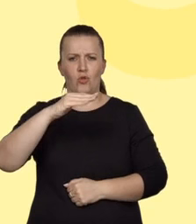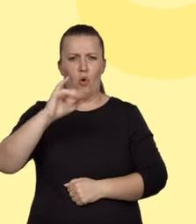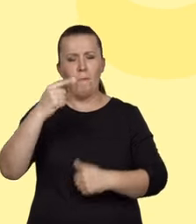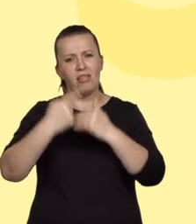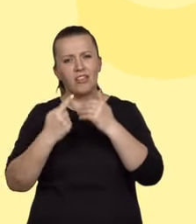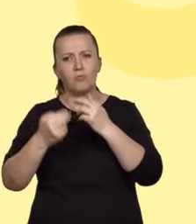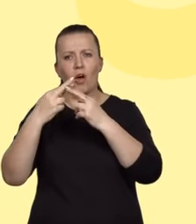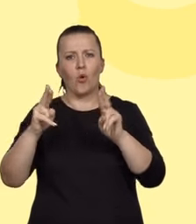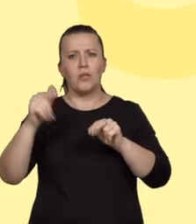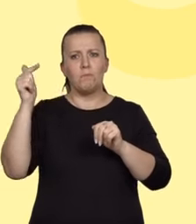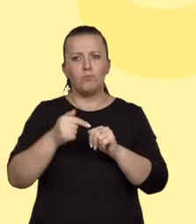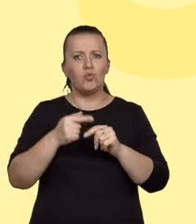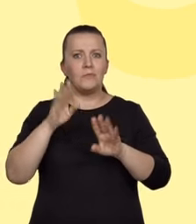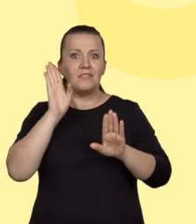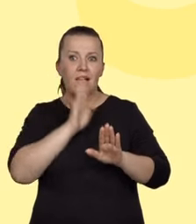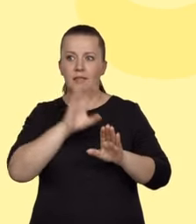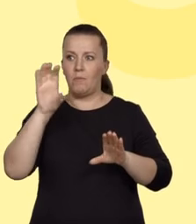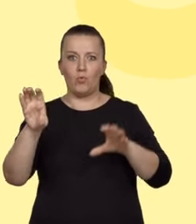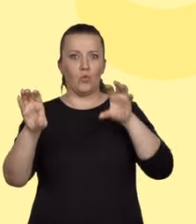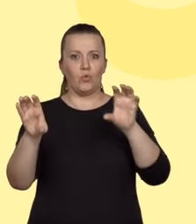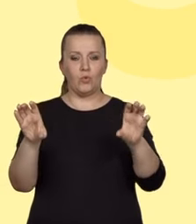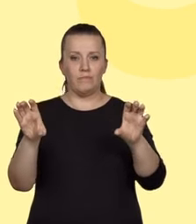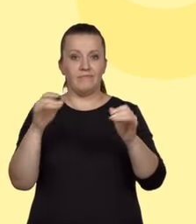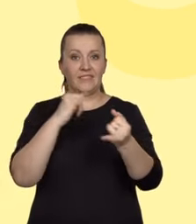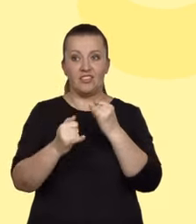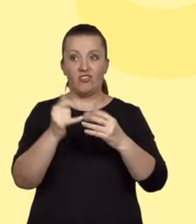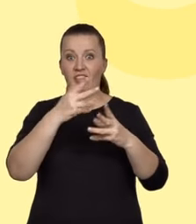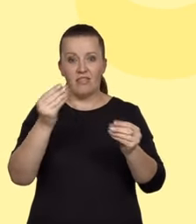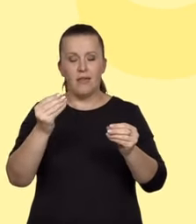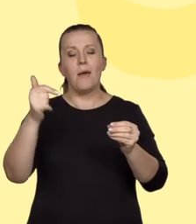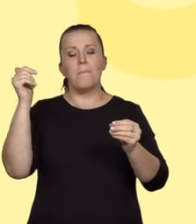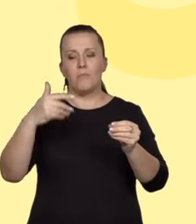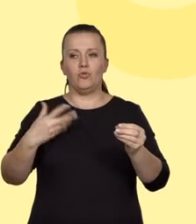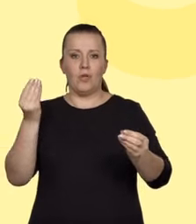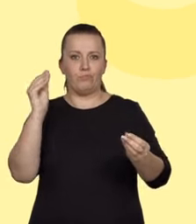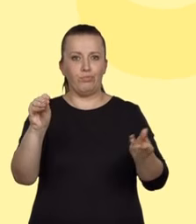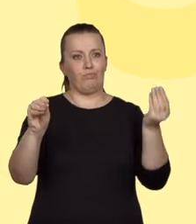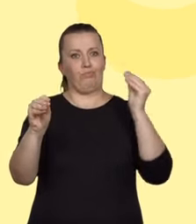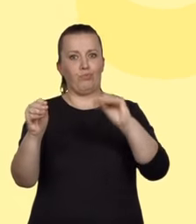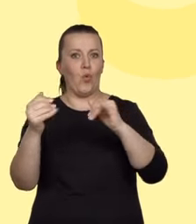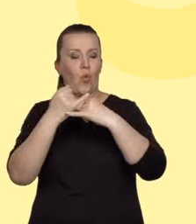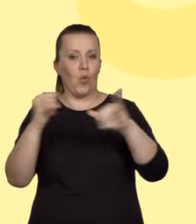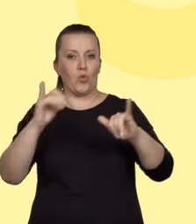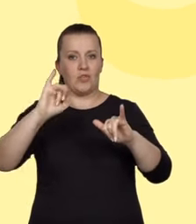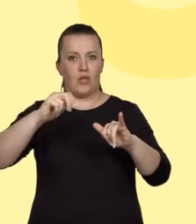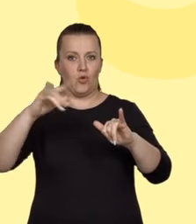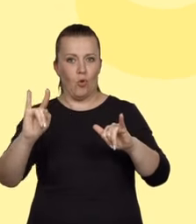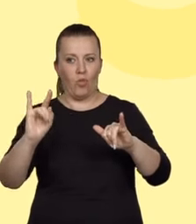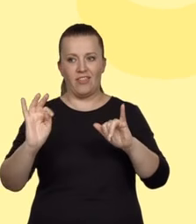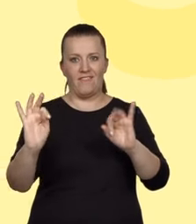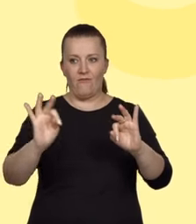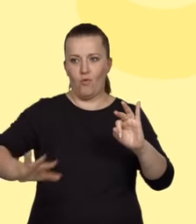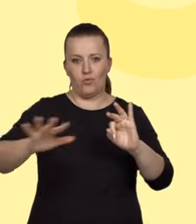muszą być jednakowe. Jeśli tak nie jest, możemy uzupełniać równanie procesu jonami stanowiącymi środowisko